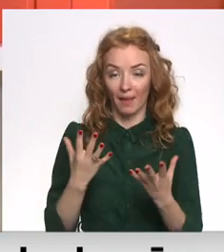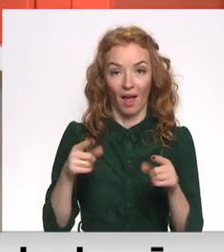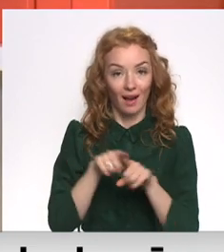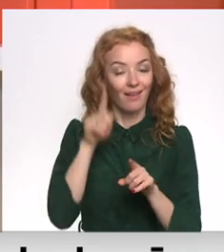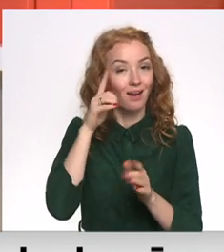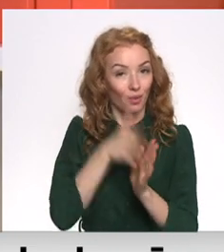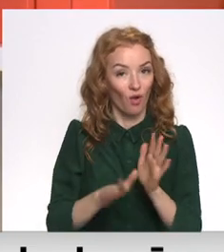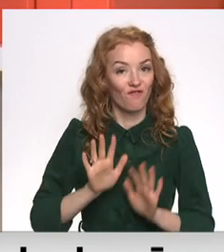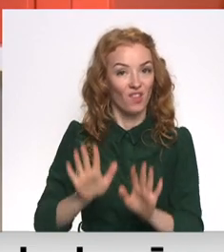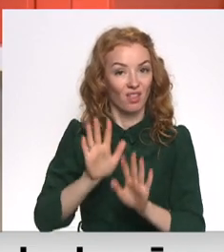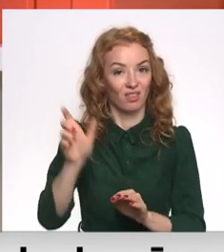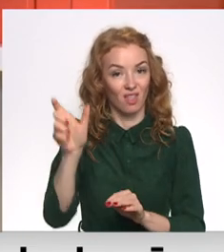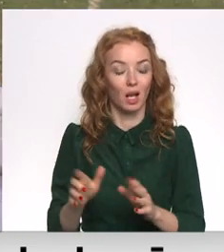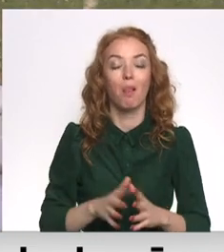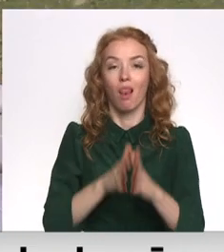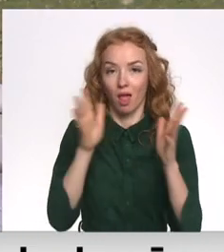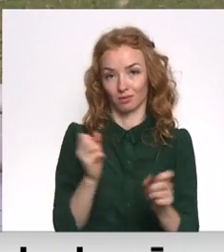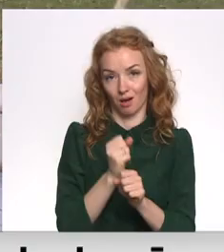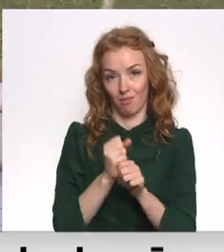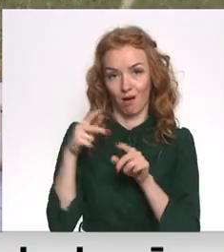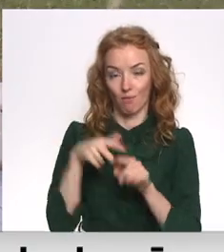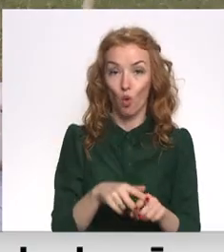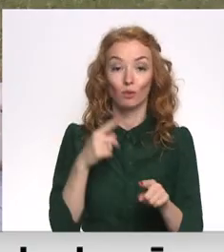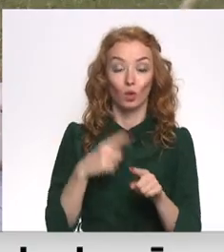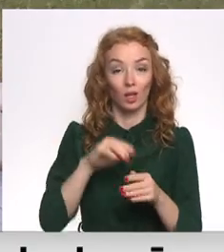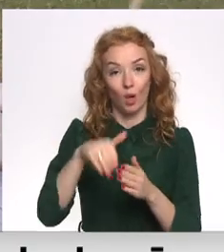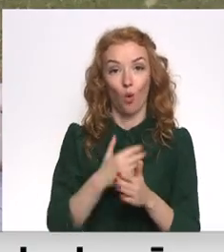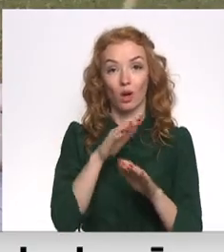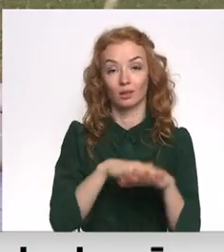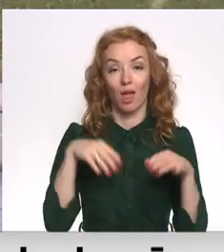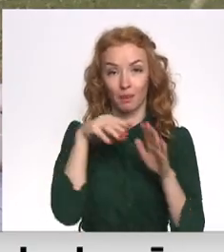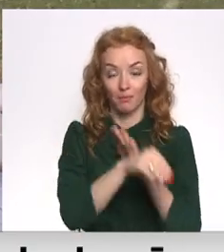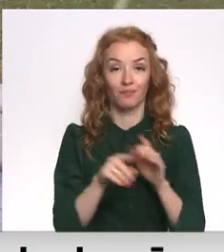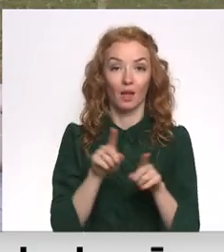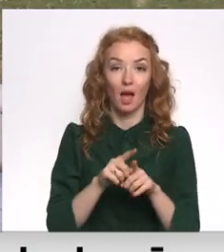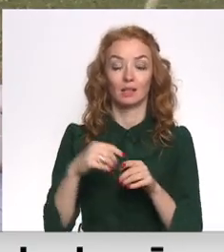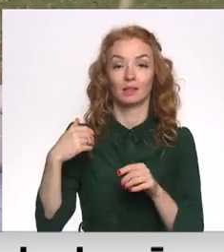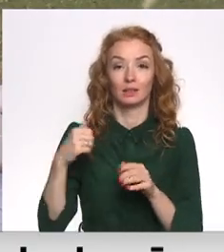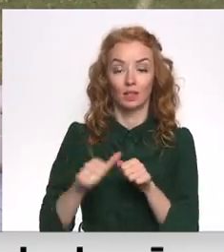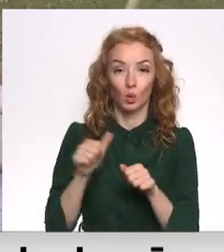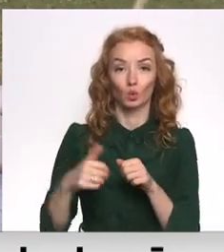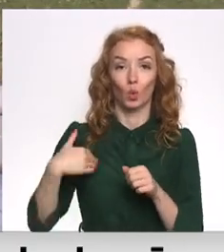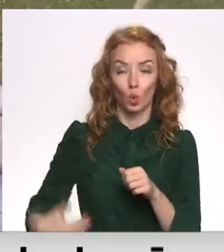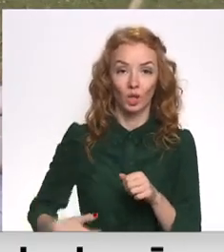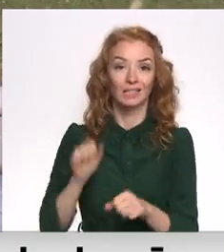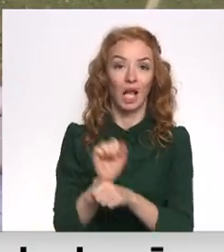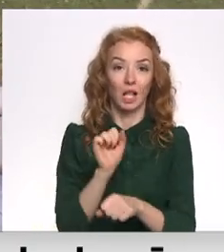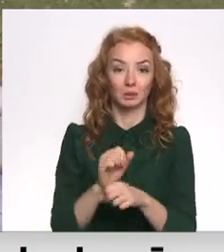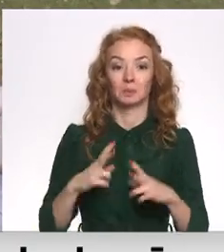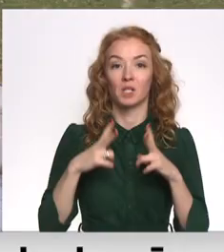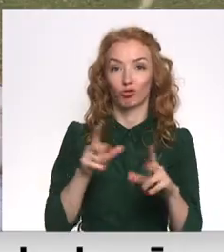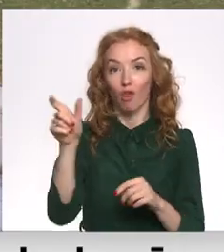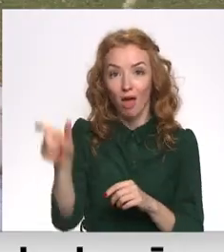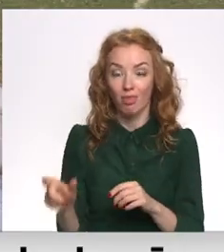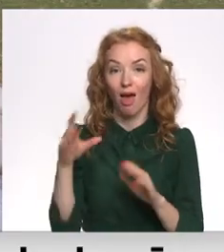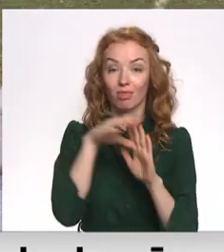vietniekiem ir diezgan liels darba apjoms. Jaunajā saimā ievēlēt arī sigūdas kūdīgas un savaspils novada priekšsēdētāji. Kā